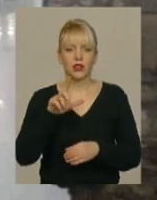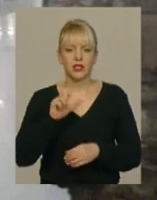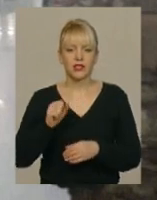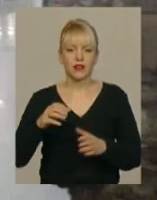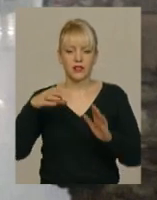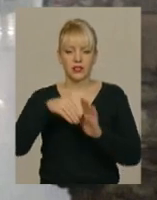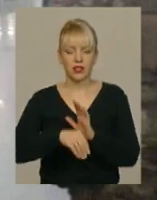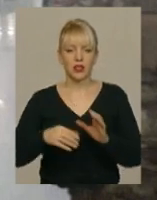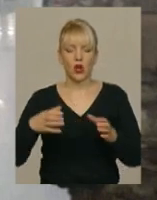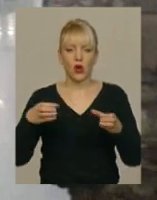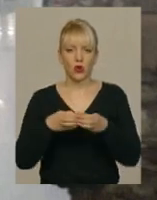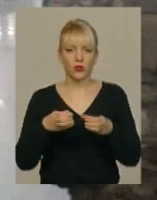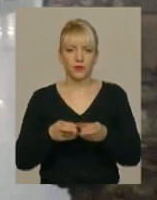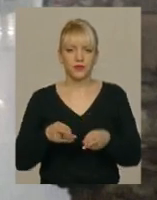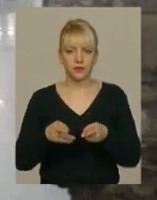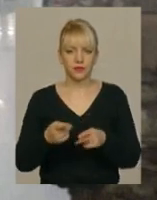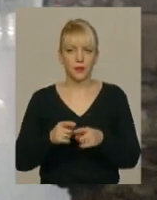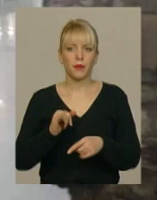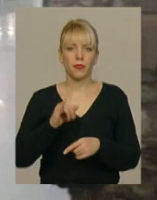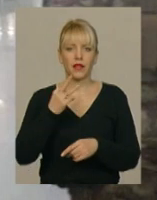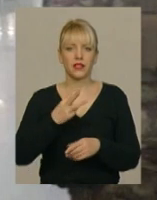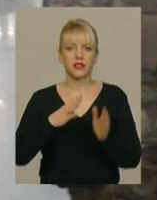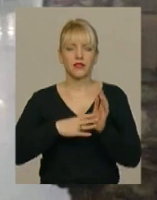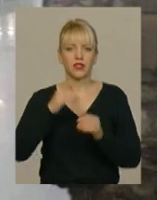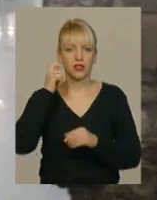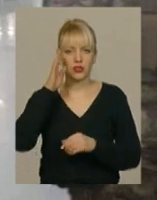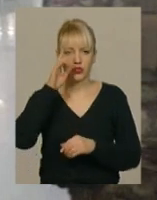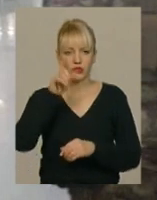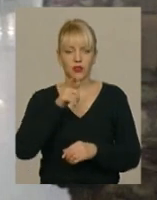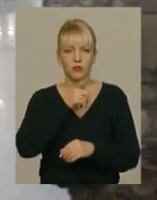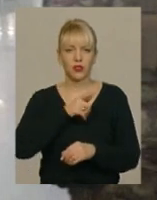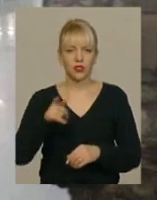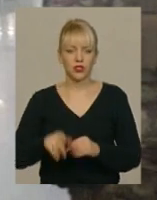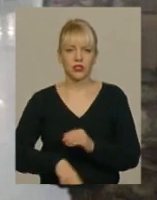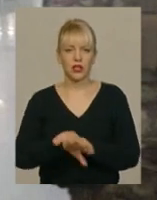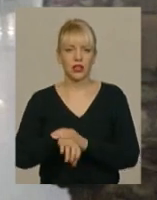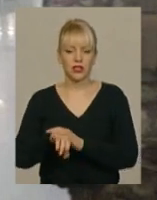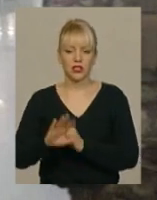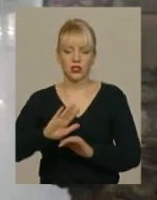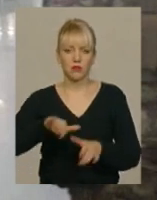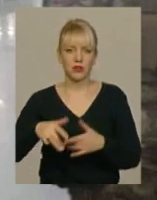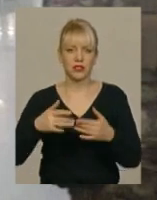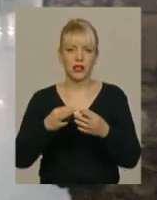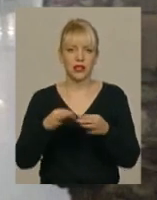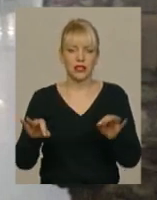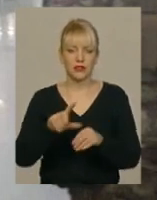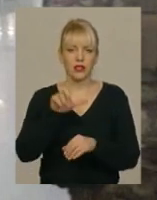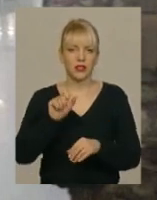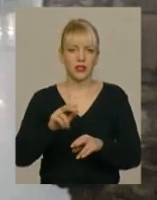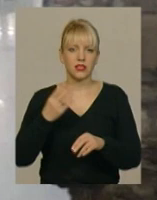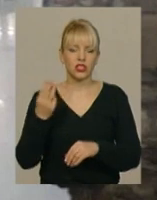угрупування в Західній Україні. 39-річний чоловік під час вчинення крадіжок та після звільнення з місць позбавлення волі